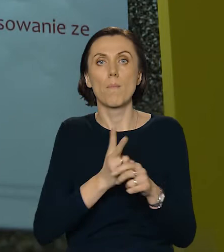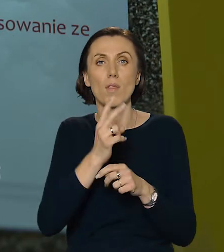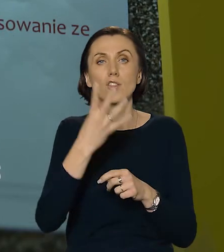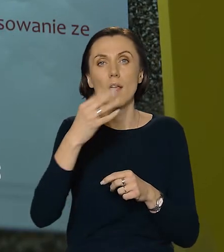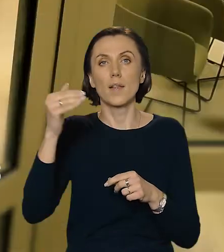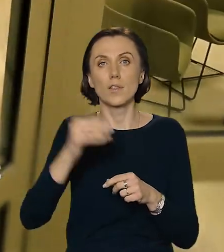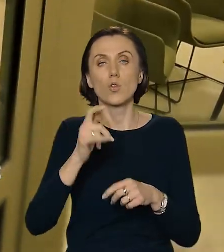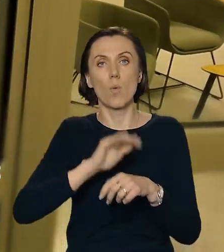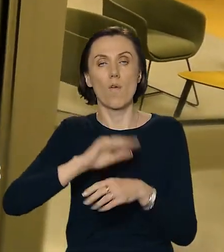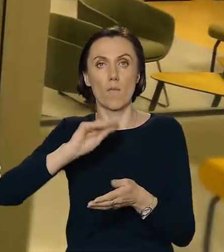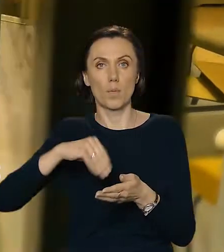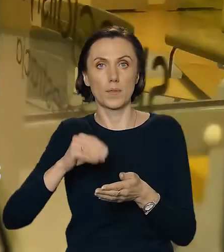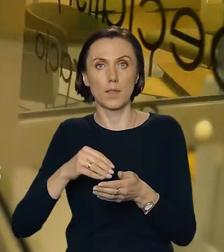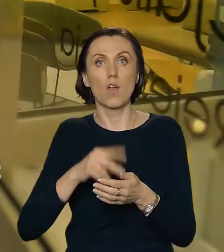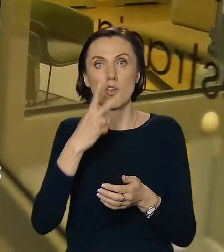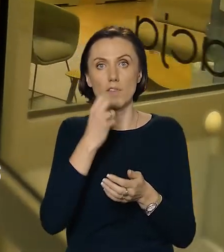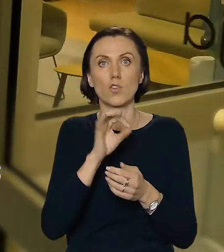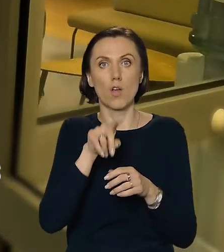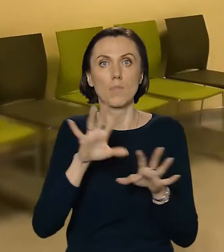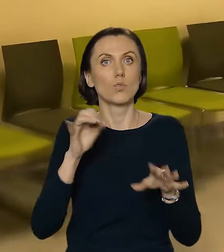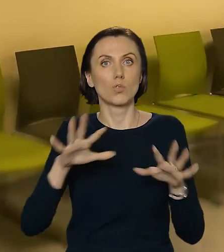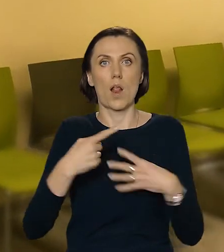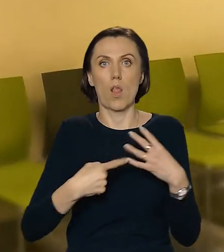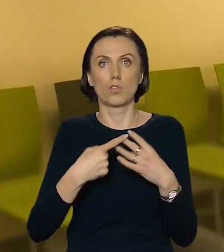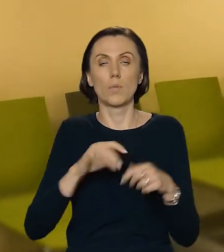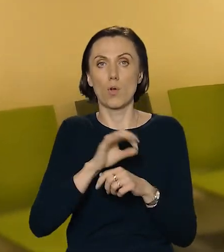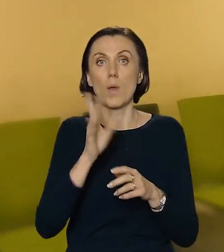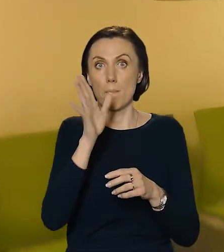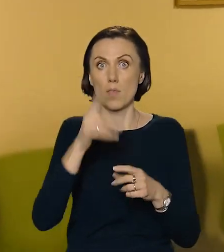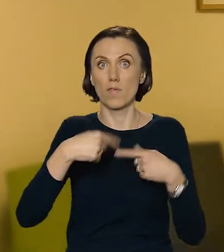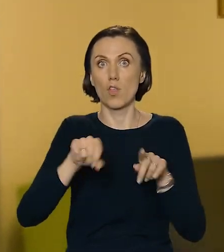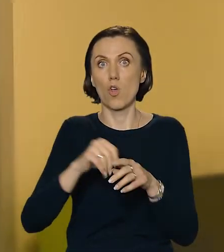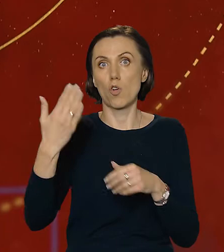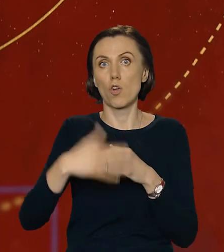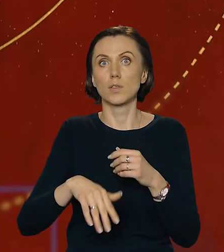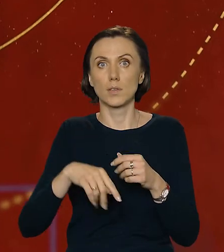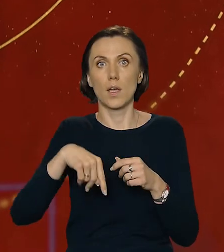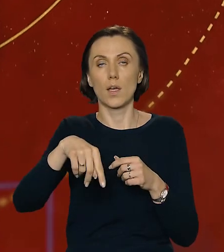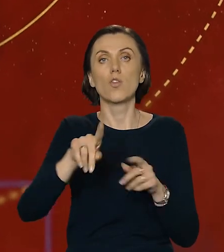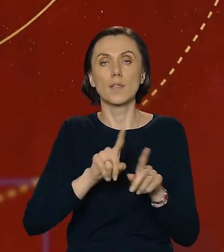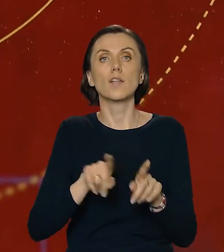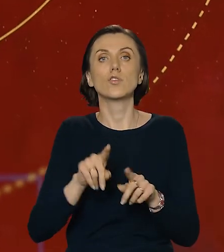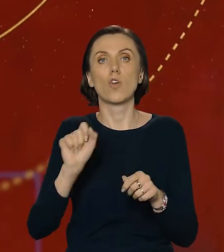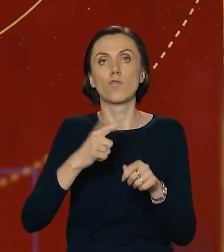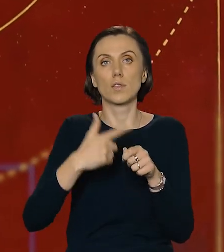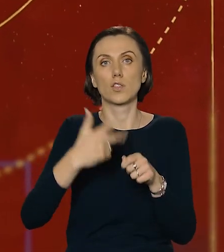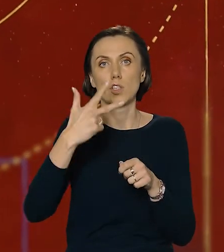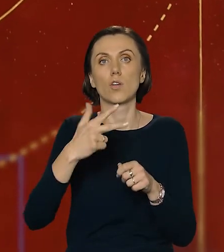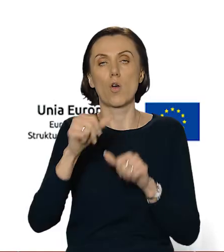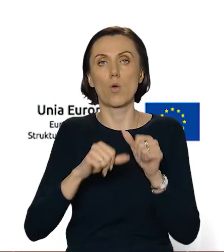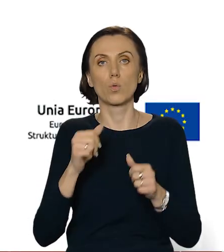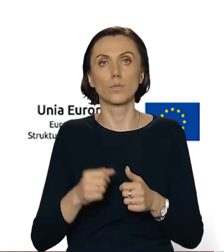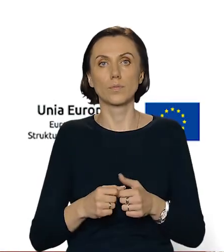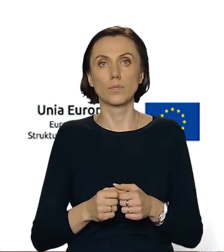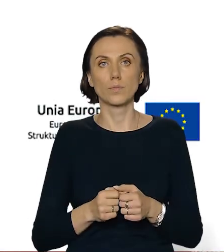4 tysiące umów podpisanych. I to świadczy o ilości projektów, które będą zrealizowane do końca perspektywy finansowej, tak naprawdę do 2023 roku.